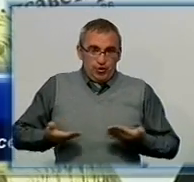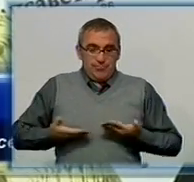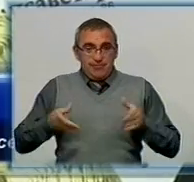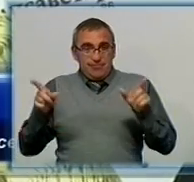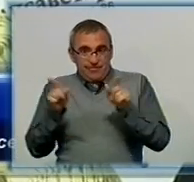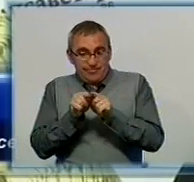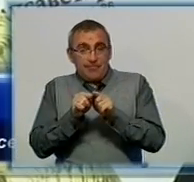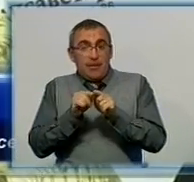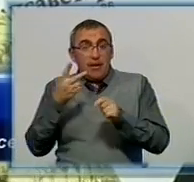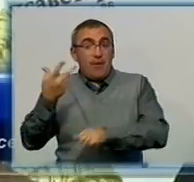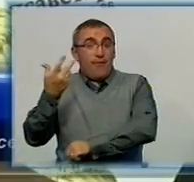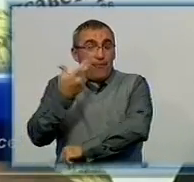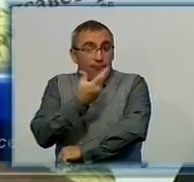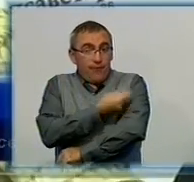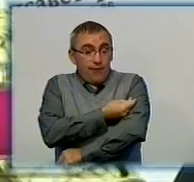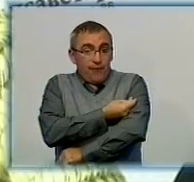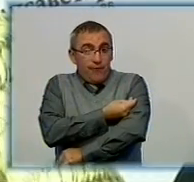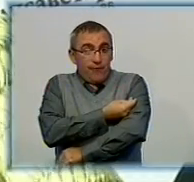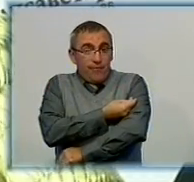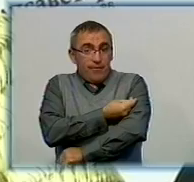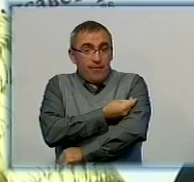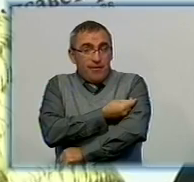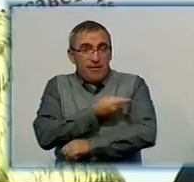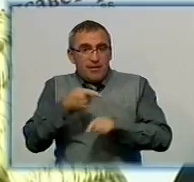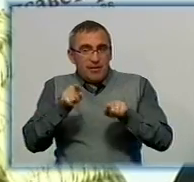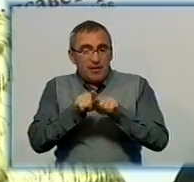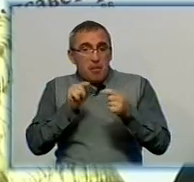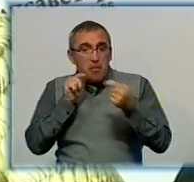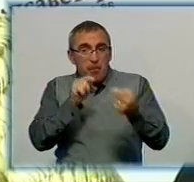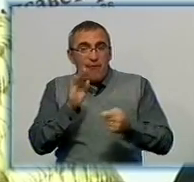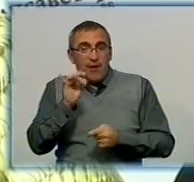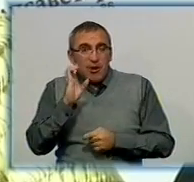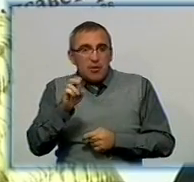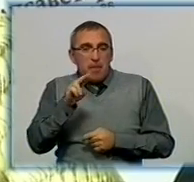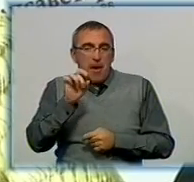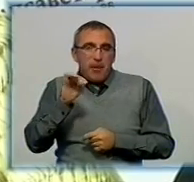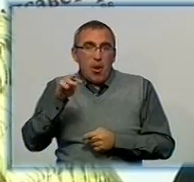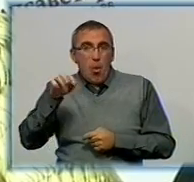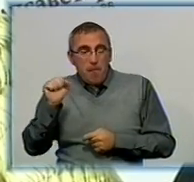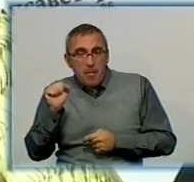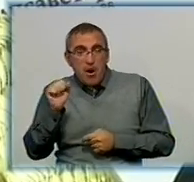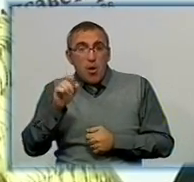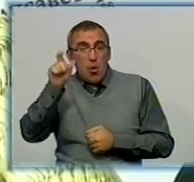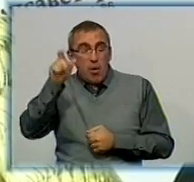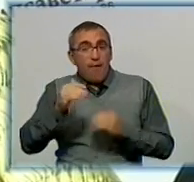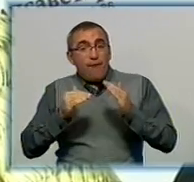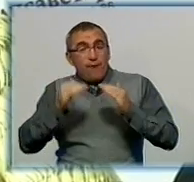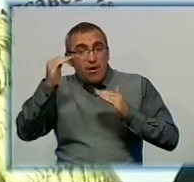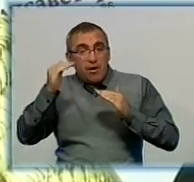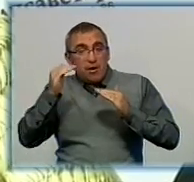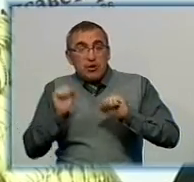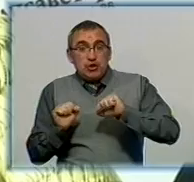вводиться вакцина, титер антитіл проти вірусу папіломи людини набагато вищий, то і